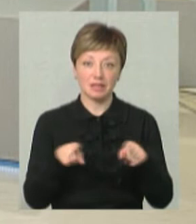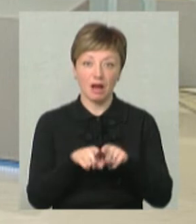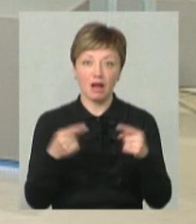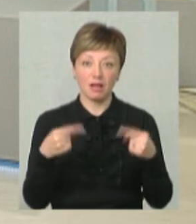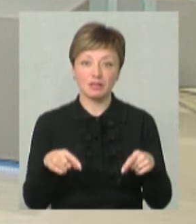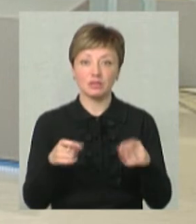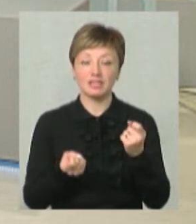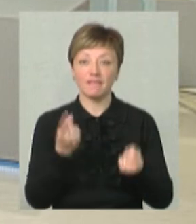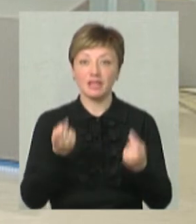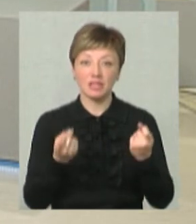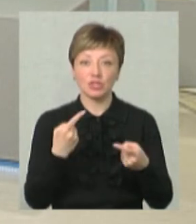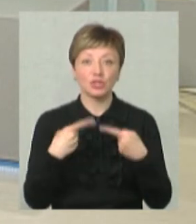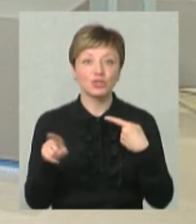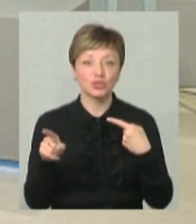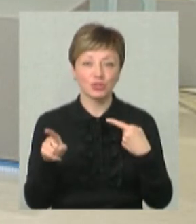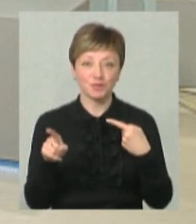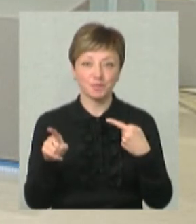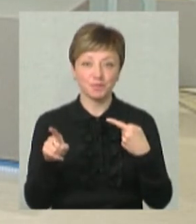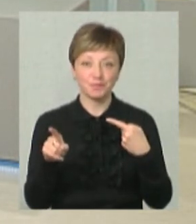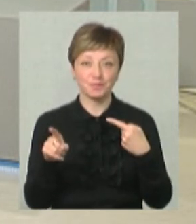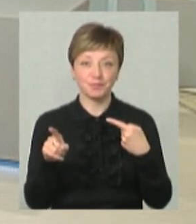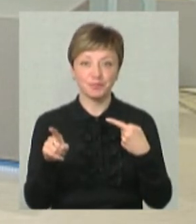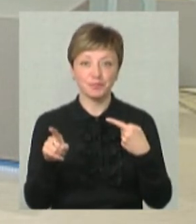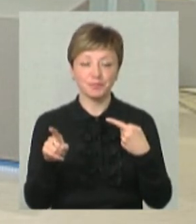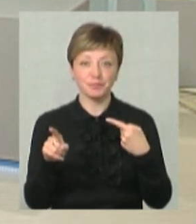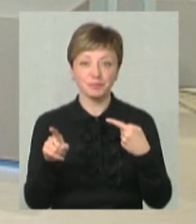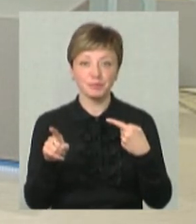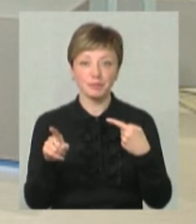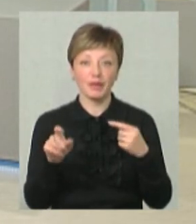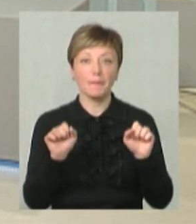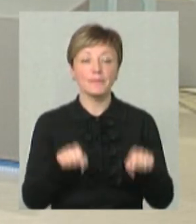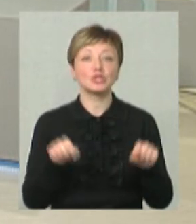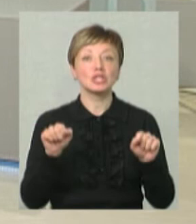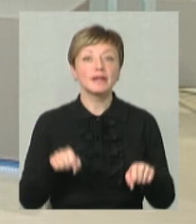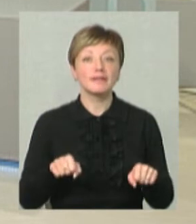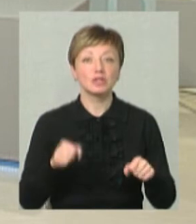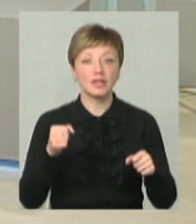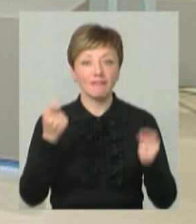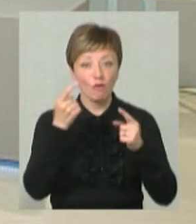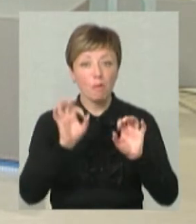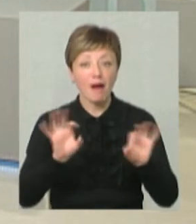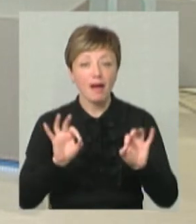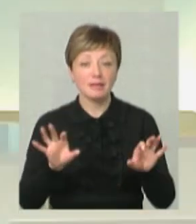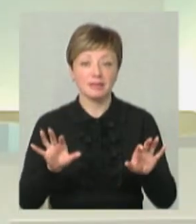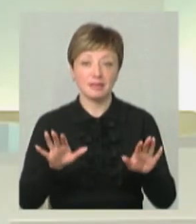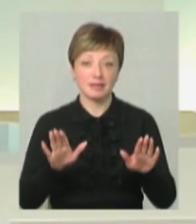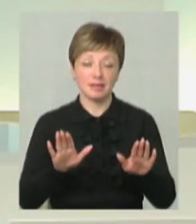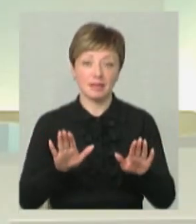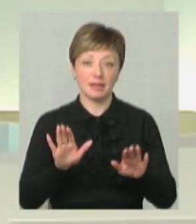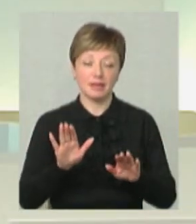тому що з'явилися інші можливості інформації, і це